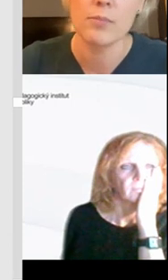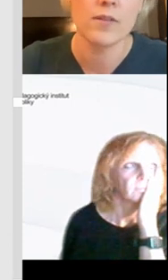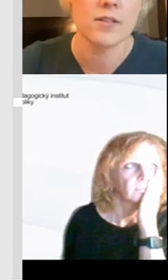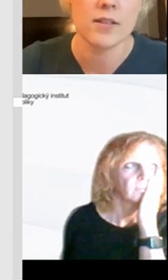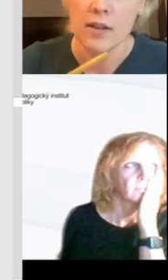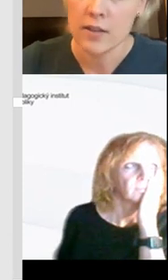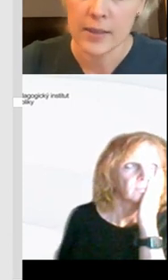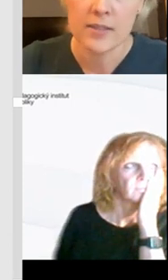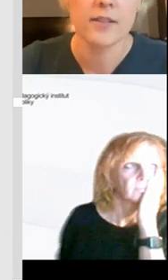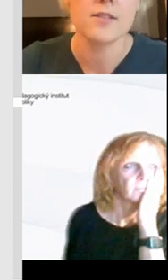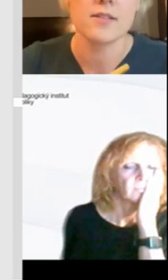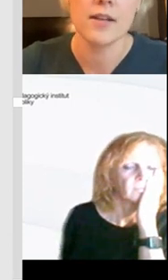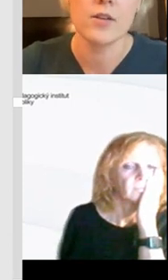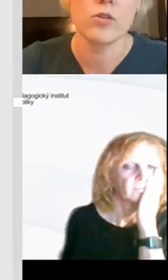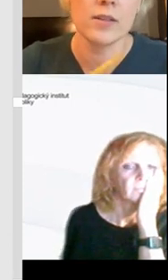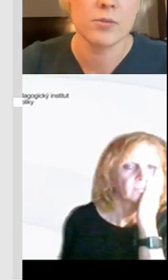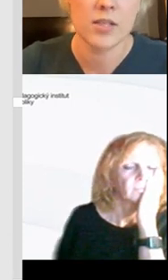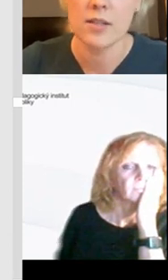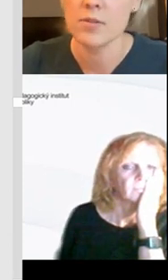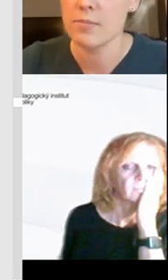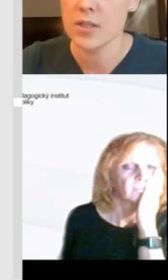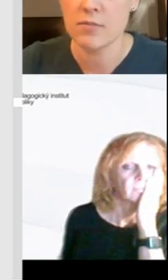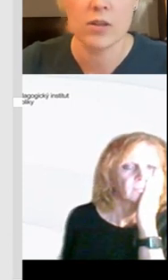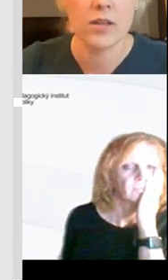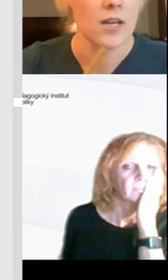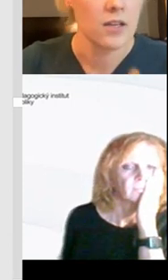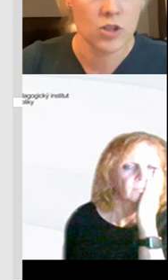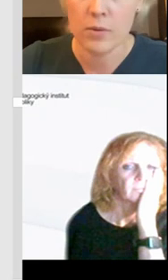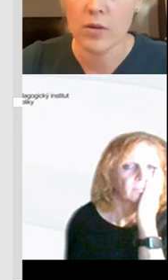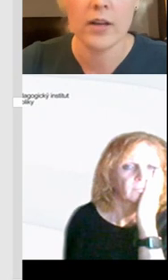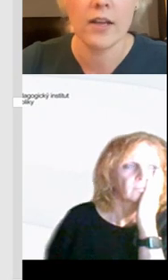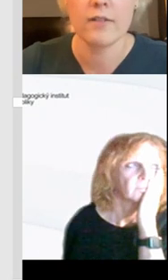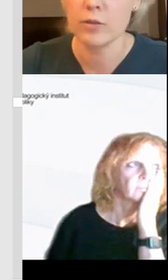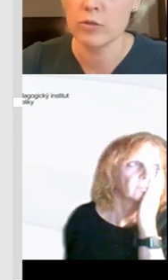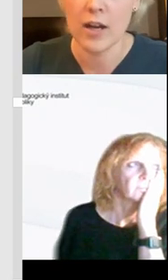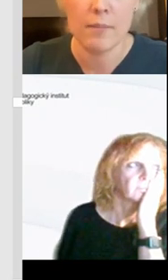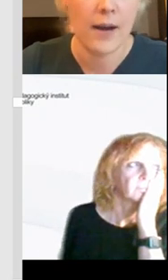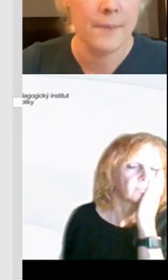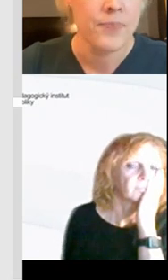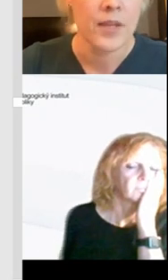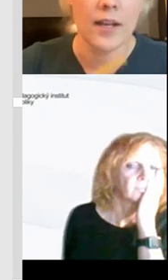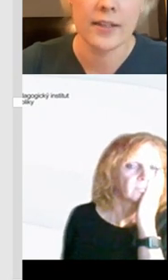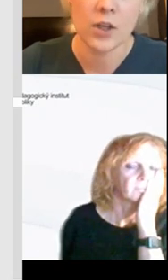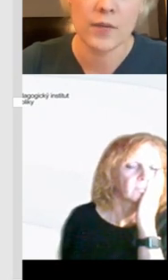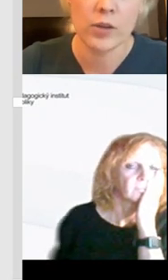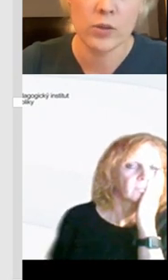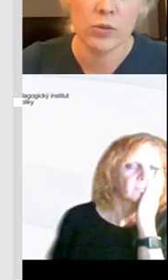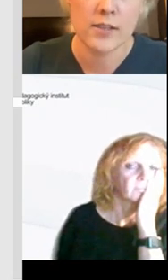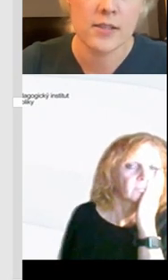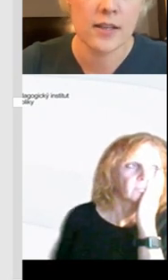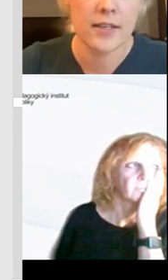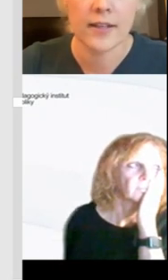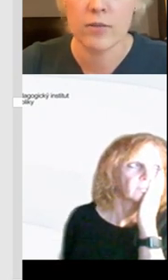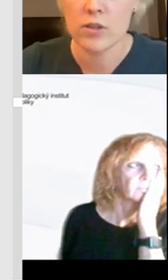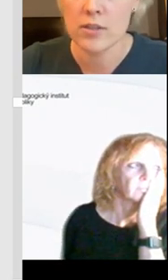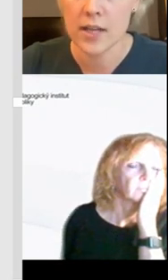Takže můžete používat zase prezentace, sdílené dokumenty přes Týmsi, přes Wordy, Jumbordy, FotoAlba, ale i takovéto